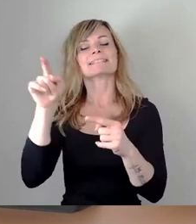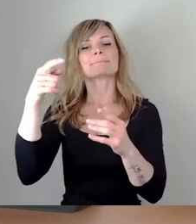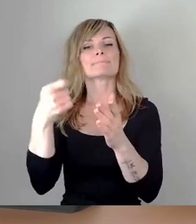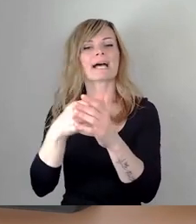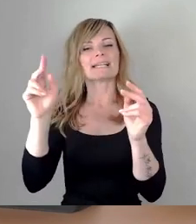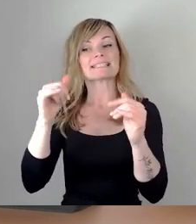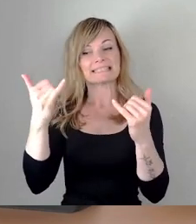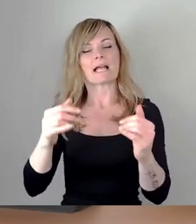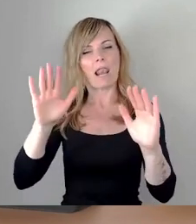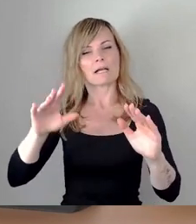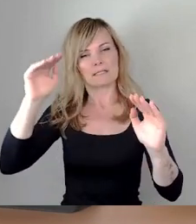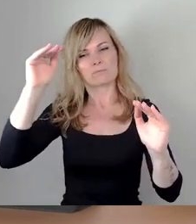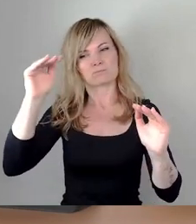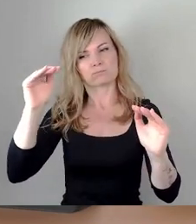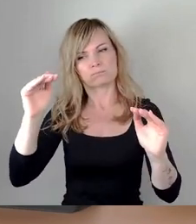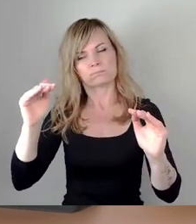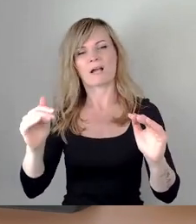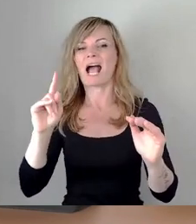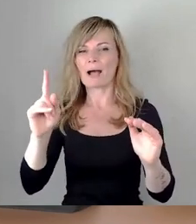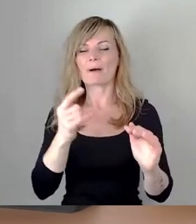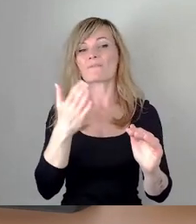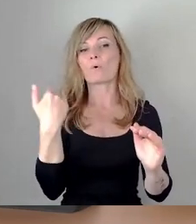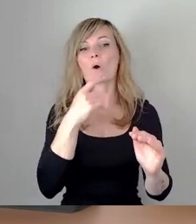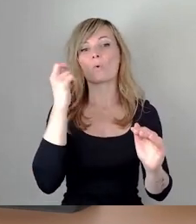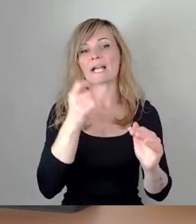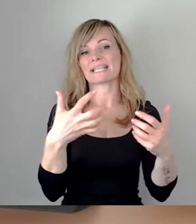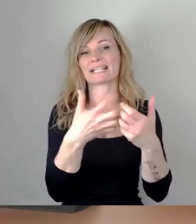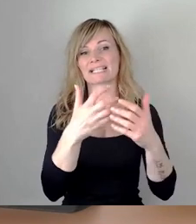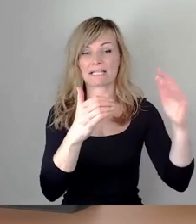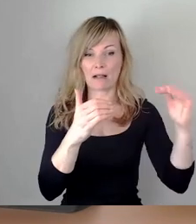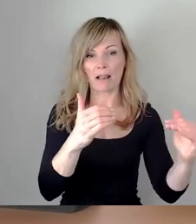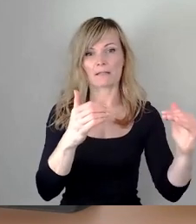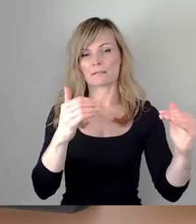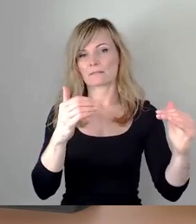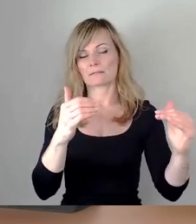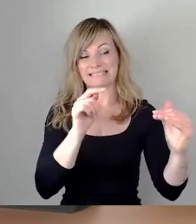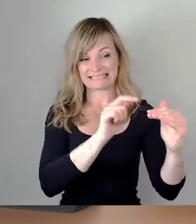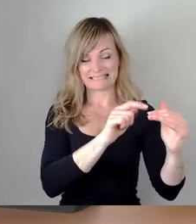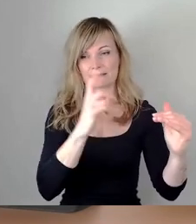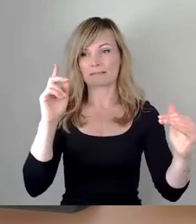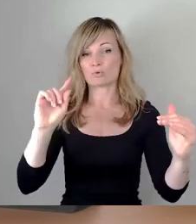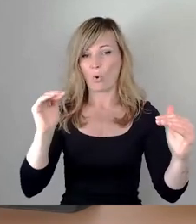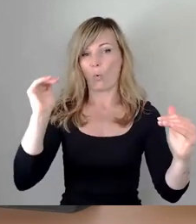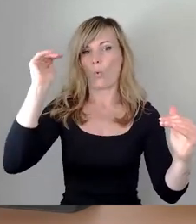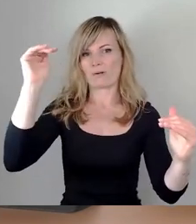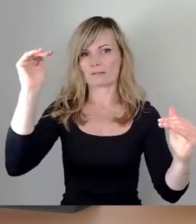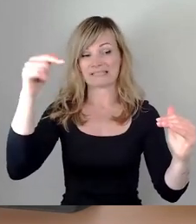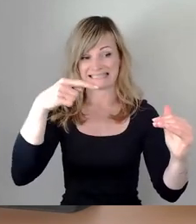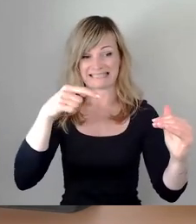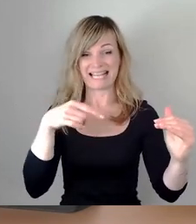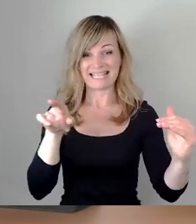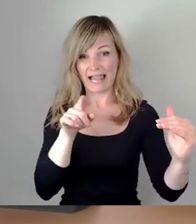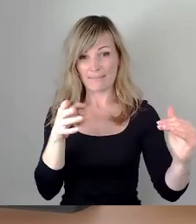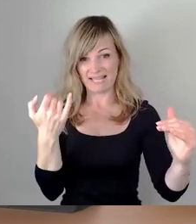wir vor Ukraine-Krieg-Niveau haben. Man wird wohl auch nie auf das Niveau wieder zurückkommen. Also man muss mit